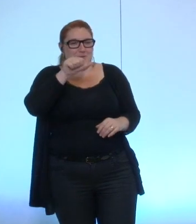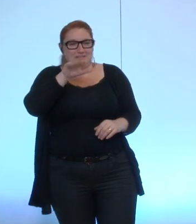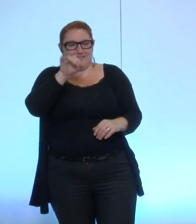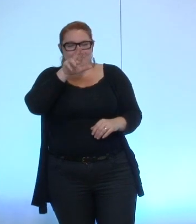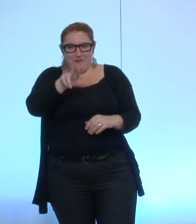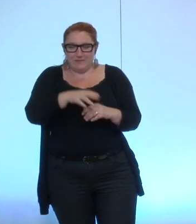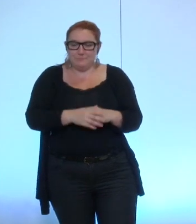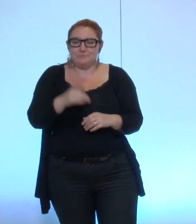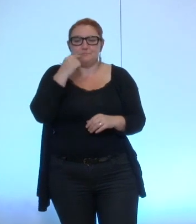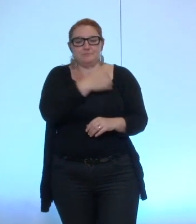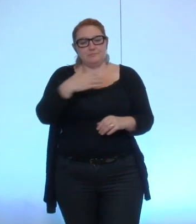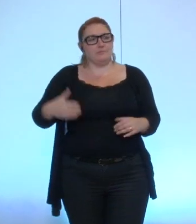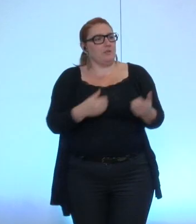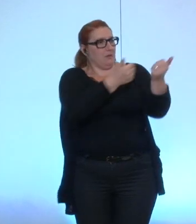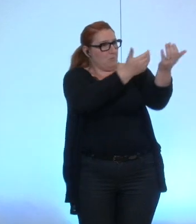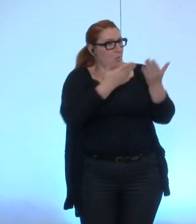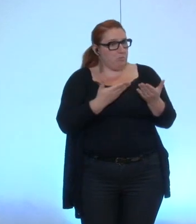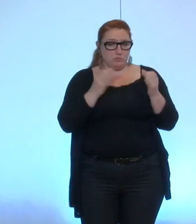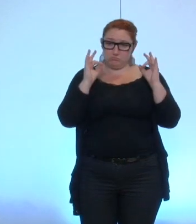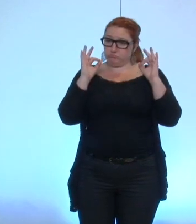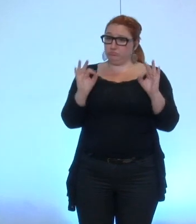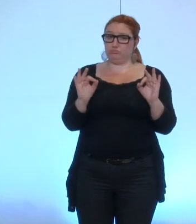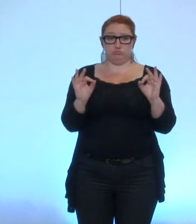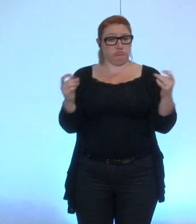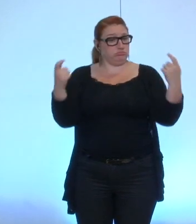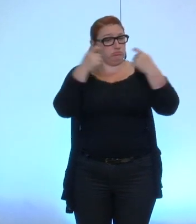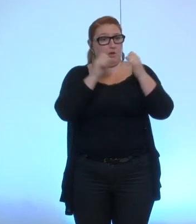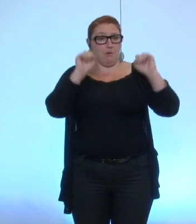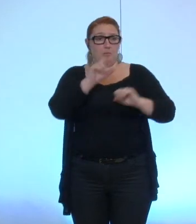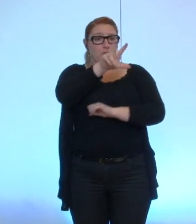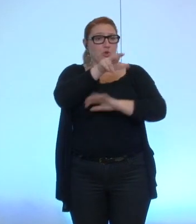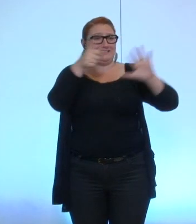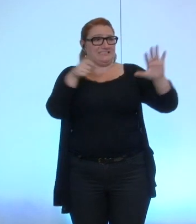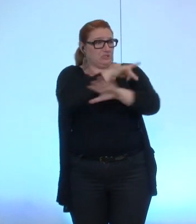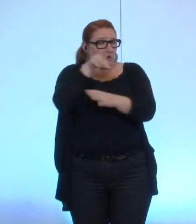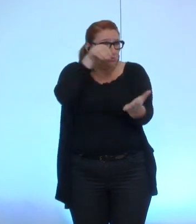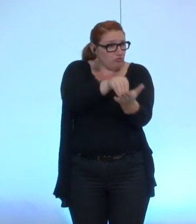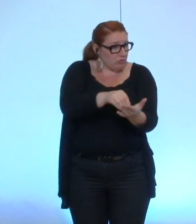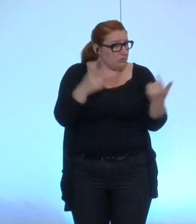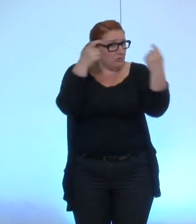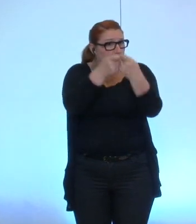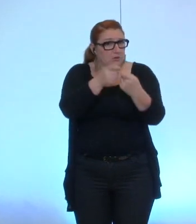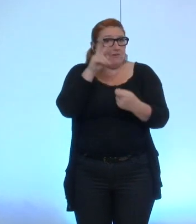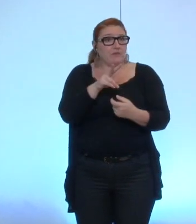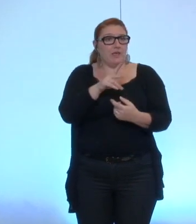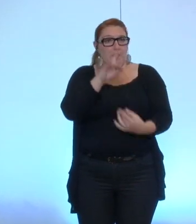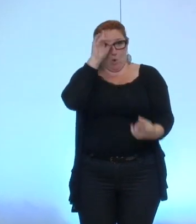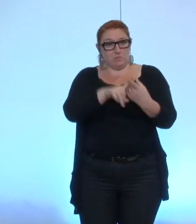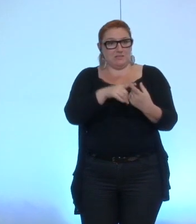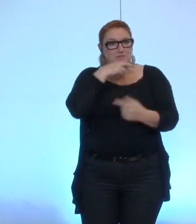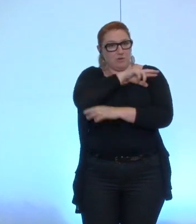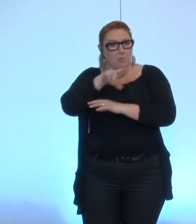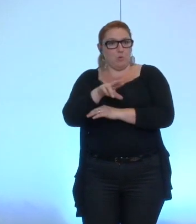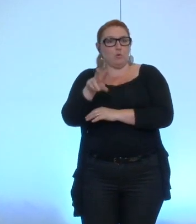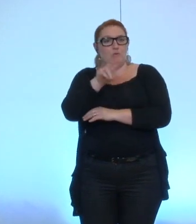monsieur le maire la proposition que vous venez de faire me semble tout à fait convenir on peut mettre 36h 36h ça vous convient l'objectif est de revenir au vendredi midi pour laisser des